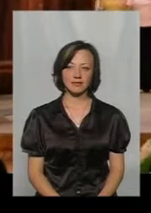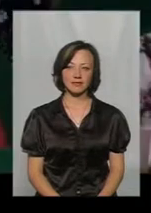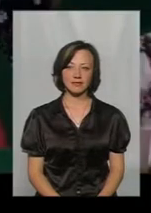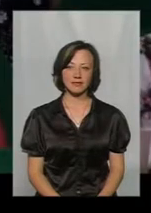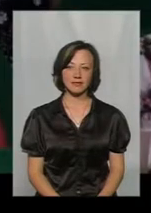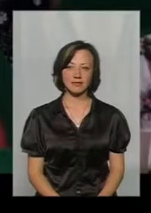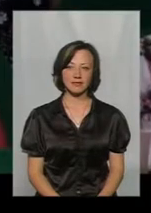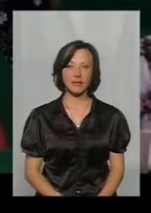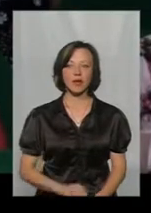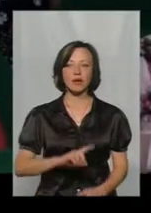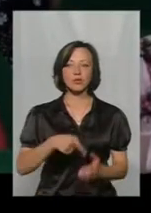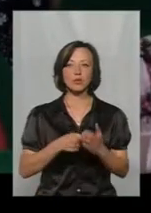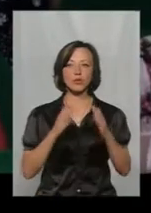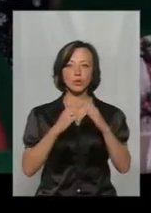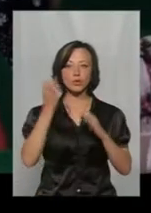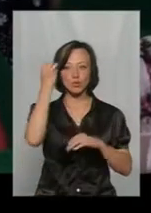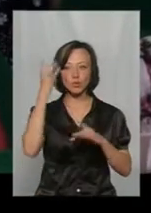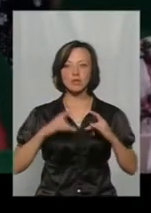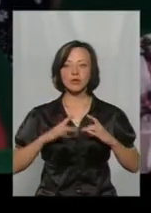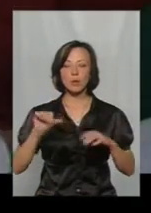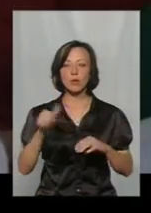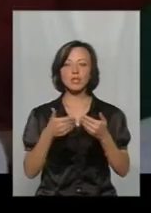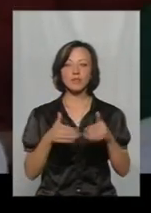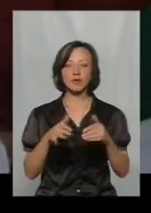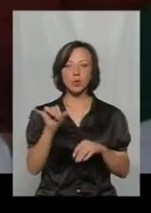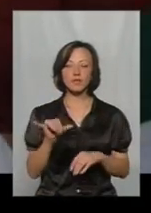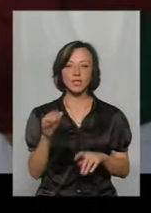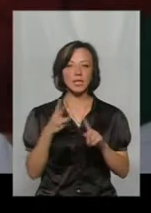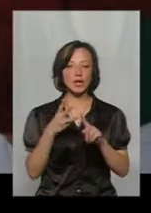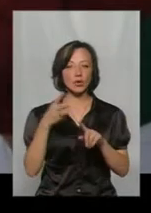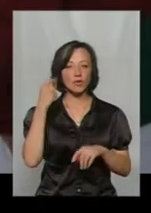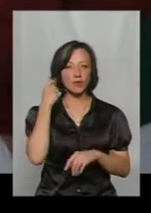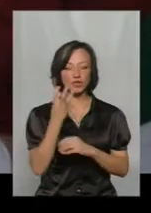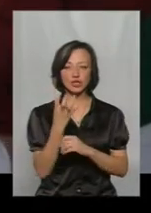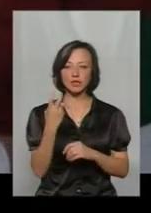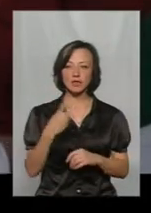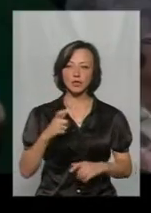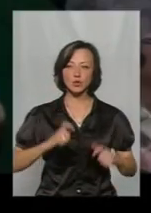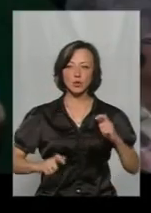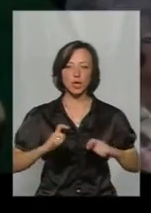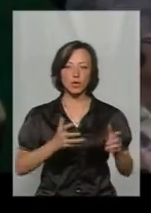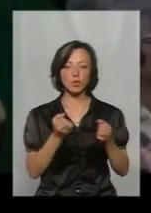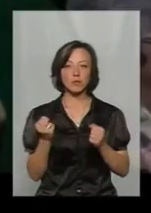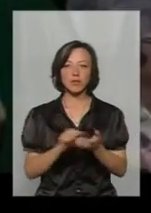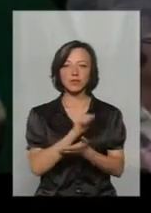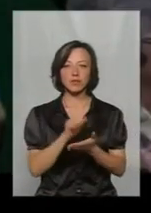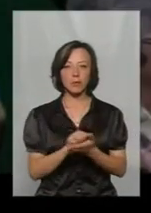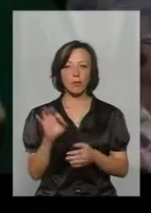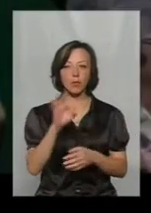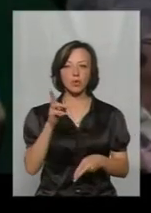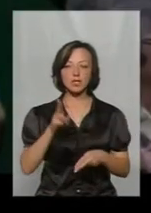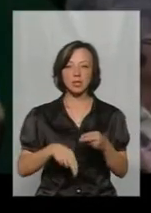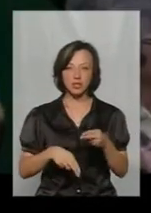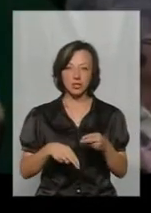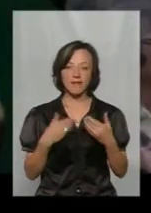У міському будинку культури святкують перший випуск університету третього віку. 420 студентів отримали сертифікати про закінчення